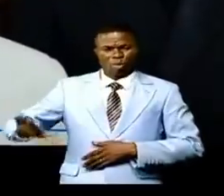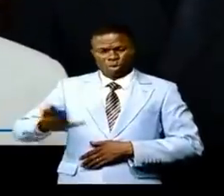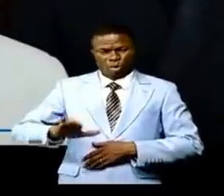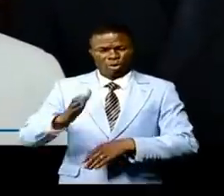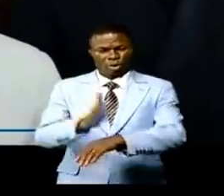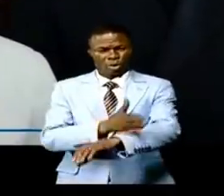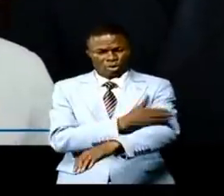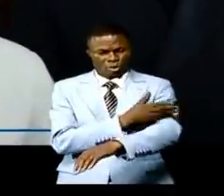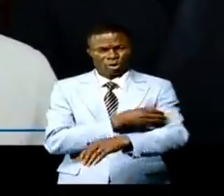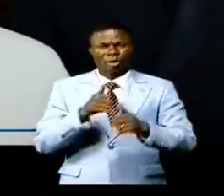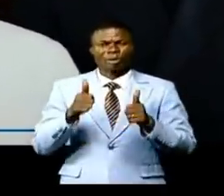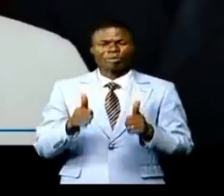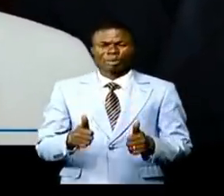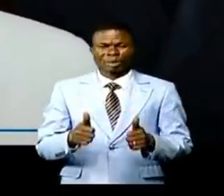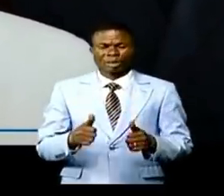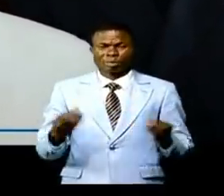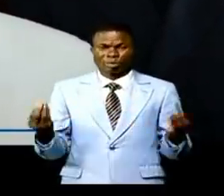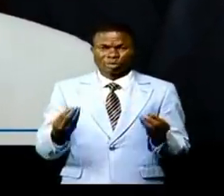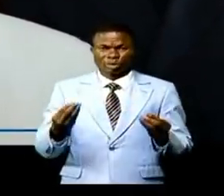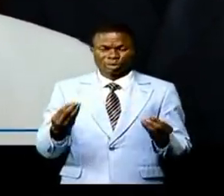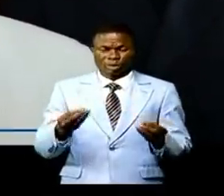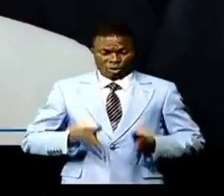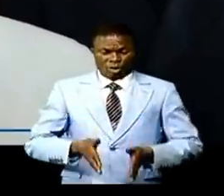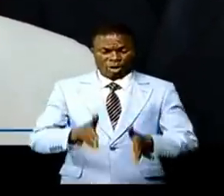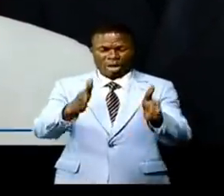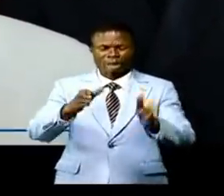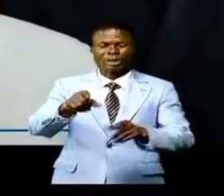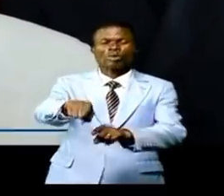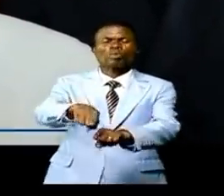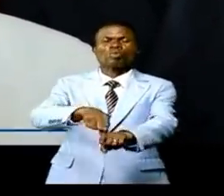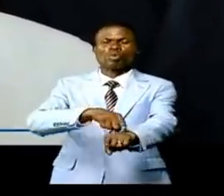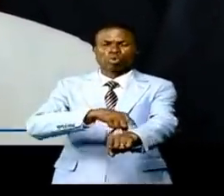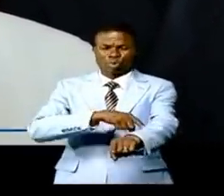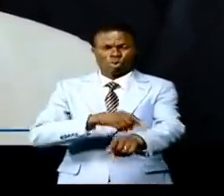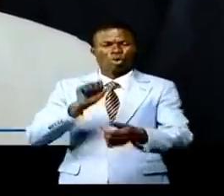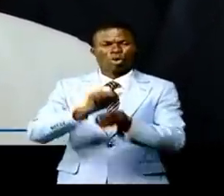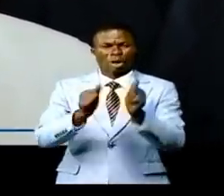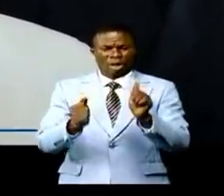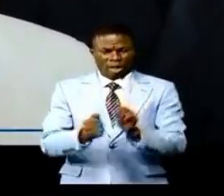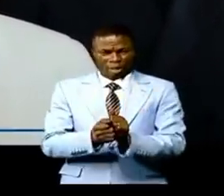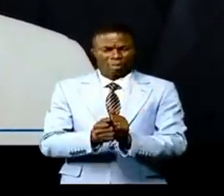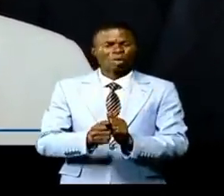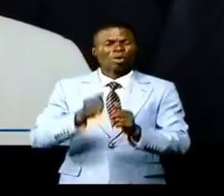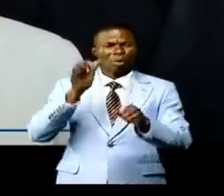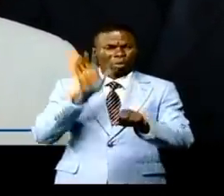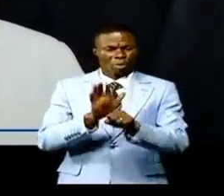bon, le chemin est encore long, la situation est ce qu'elle est.